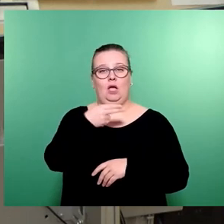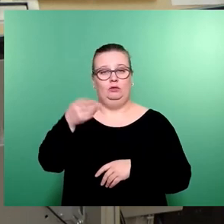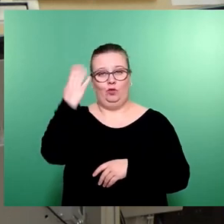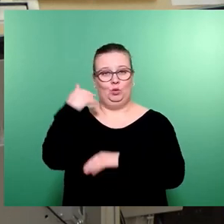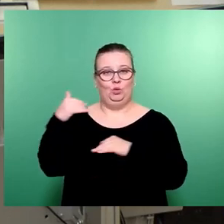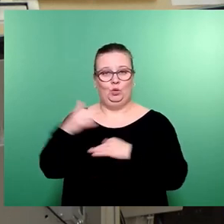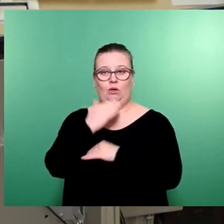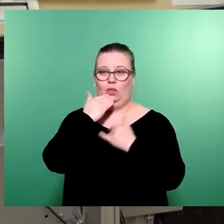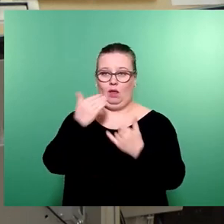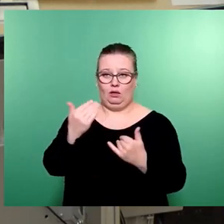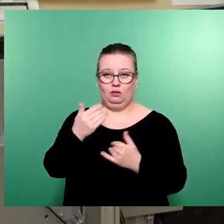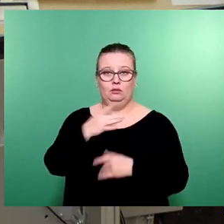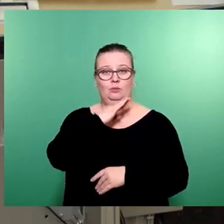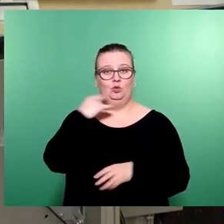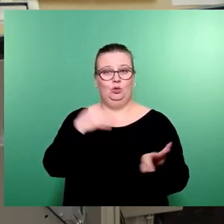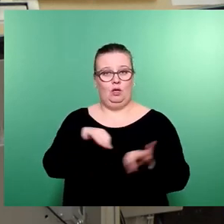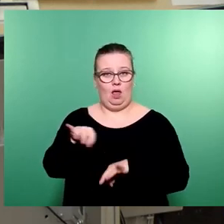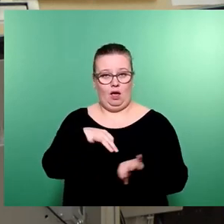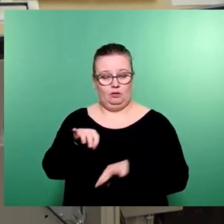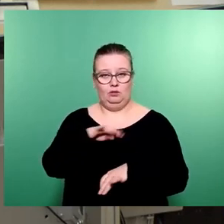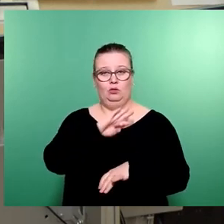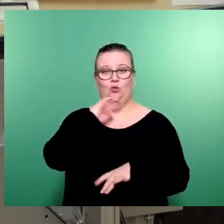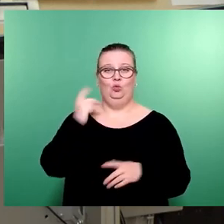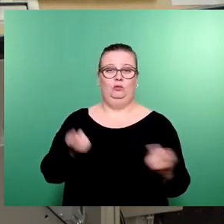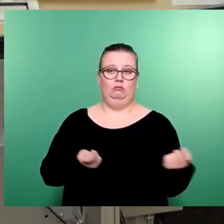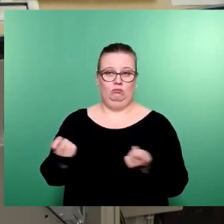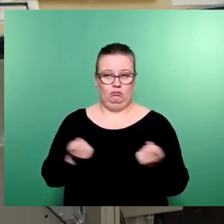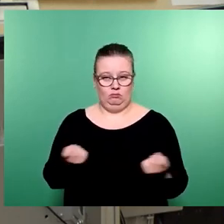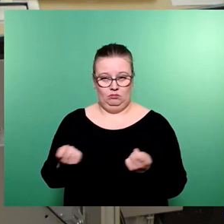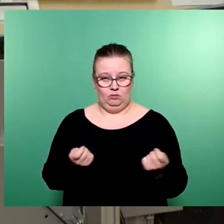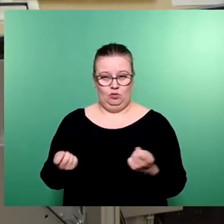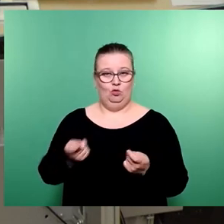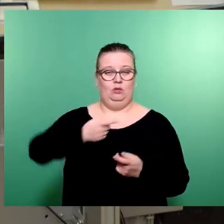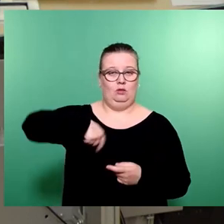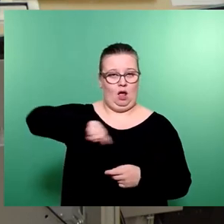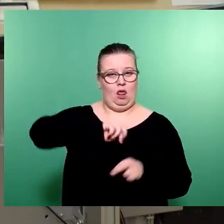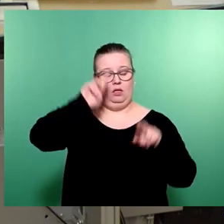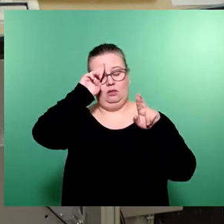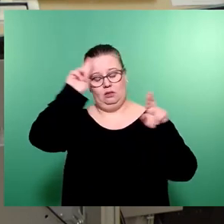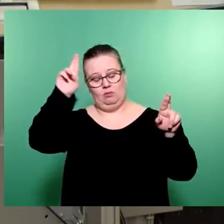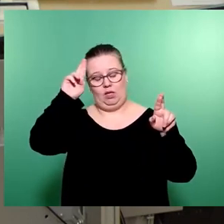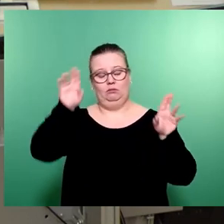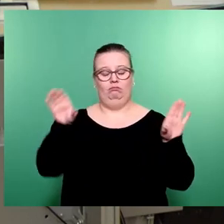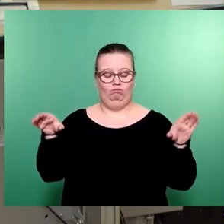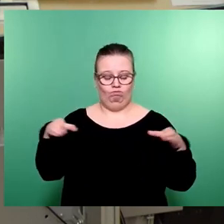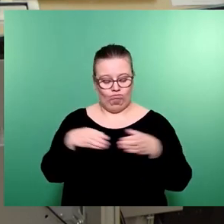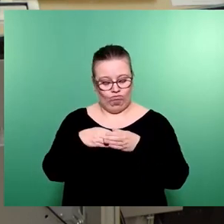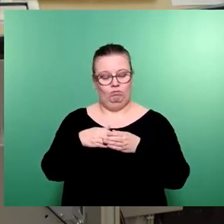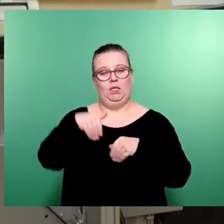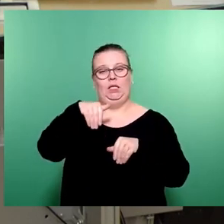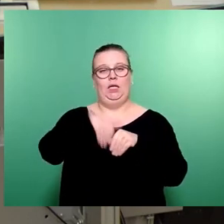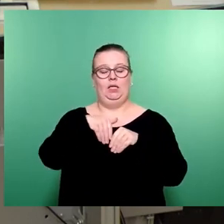Er hat gut geleitet. Er hat uns gut da durchgeführt. Und wir konnten alle in Respekt voreinander unsere inhaltlichen